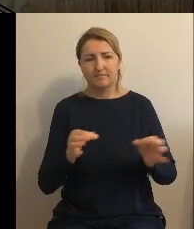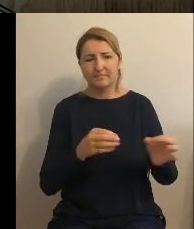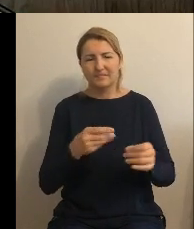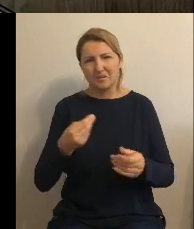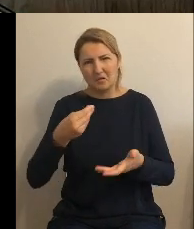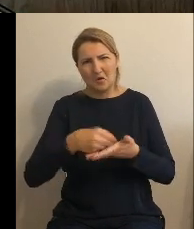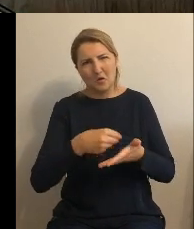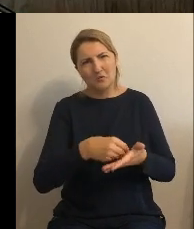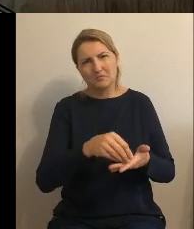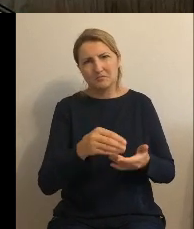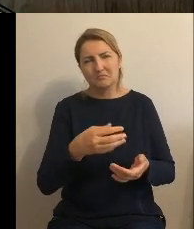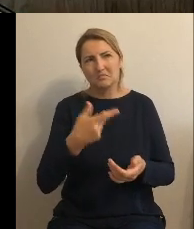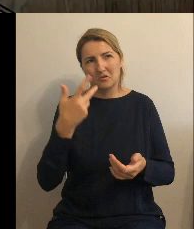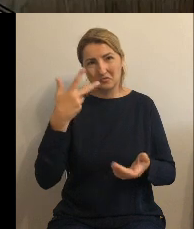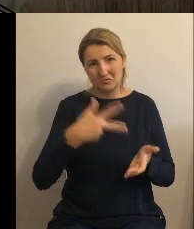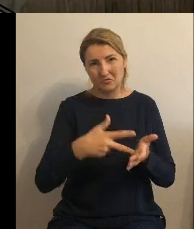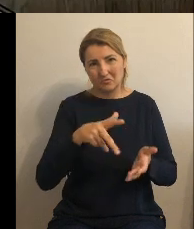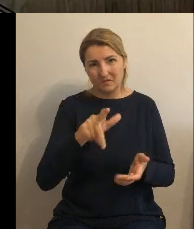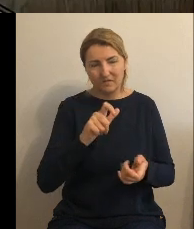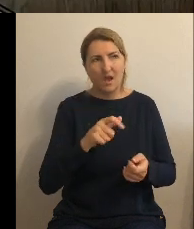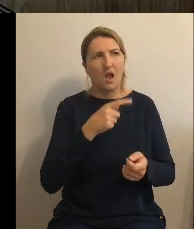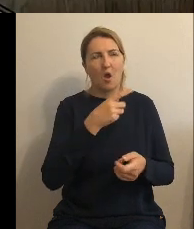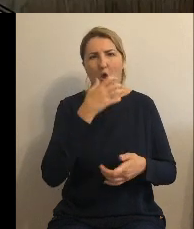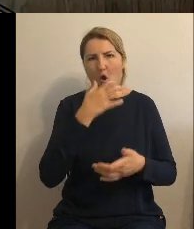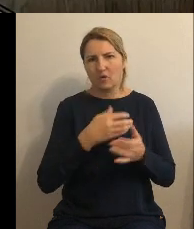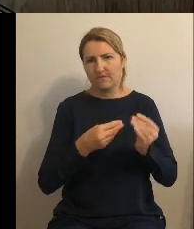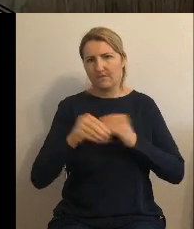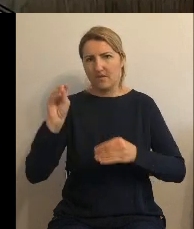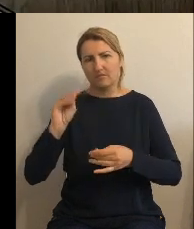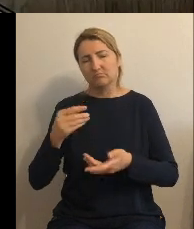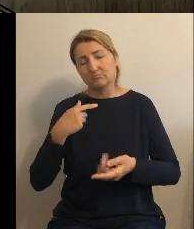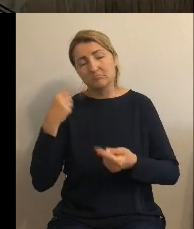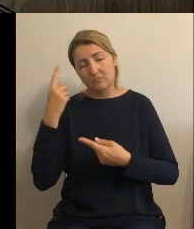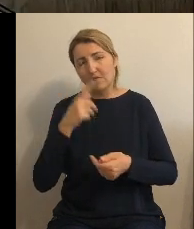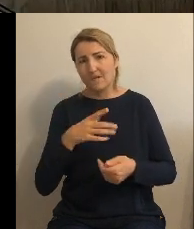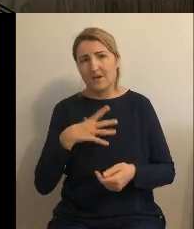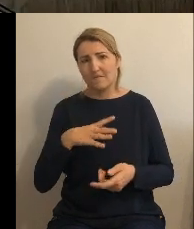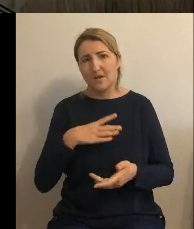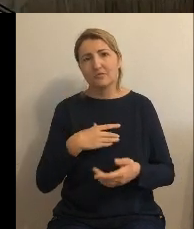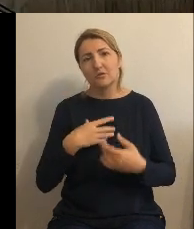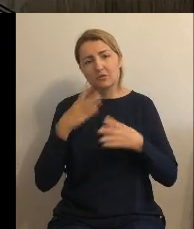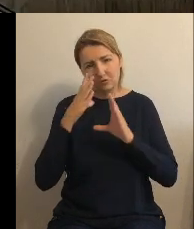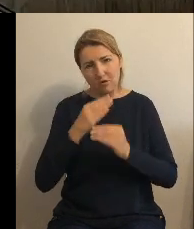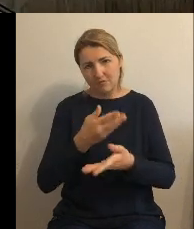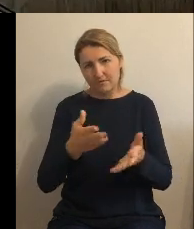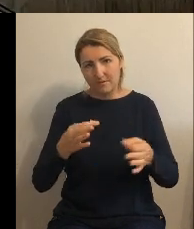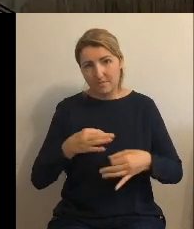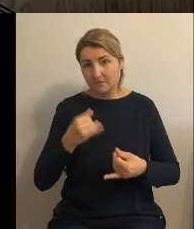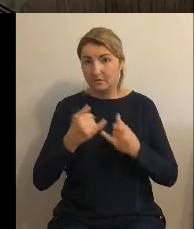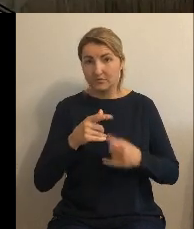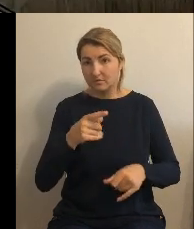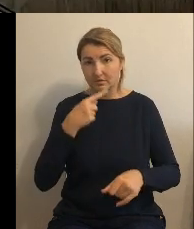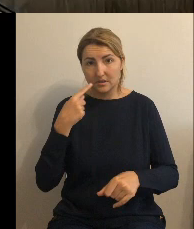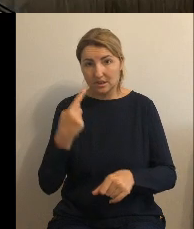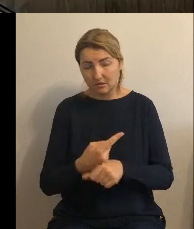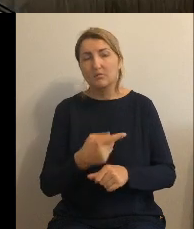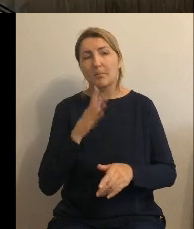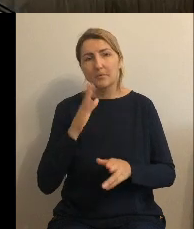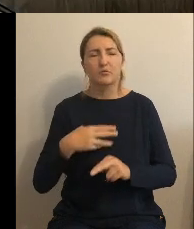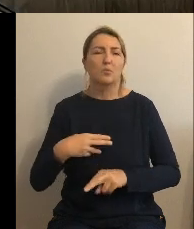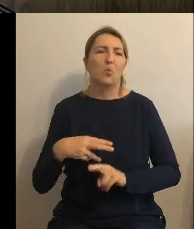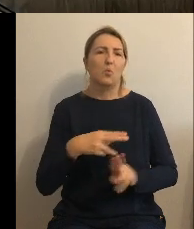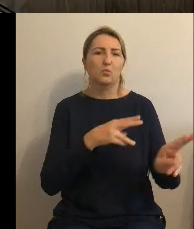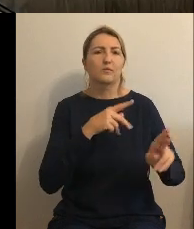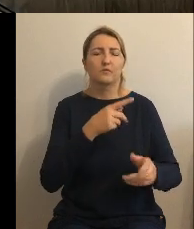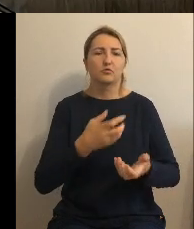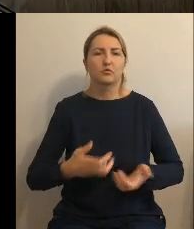że są dużo wyższe. Także szanowni Państwo, jeżeli zdecydujecie, będziemy tutaj uczestniczyli w tym stowarzyszeniu, jeżeli nie,